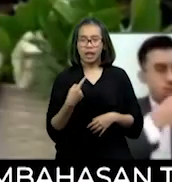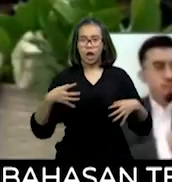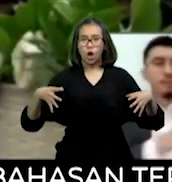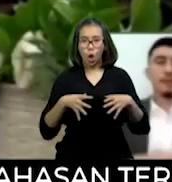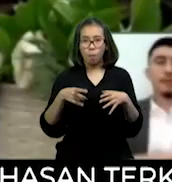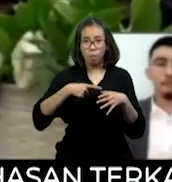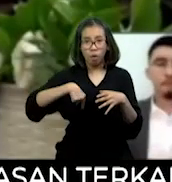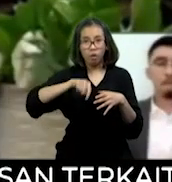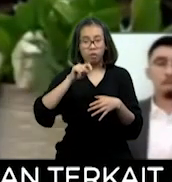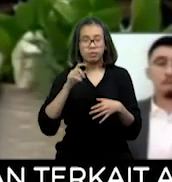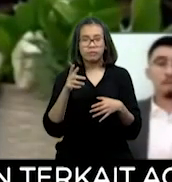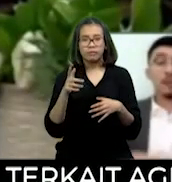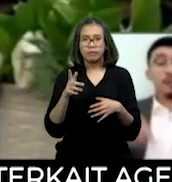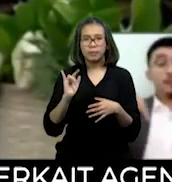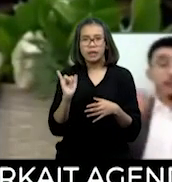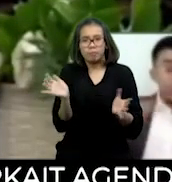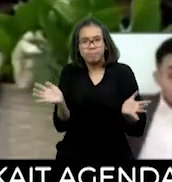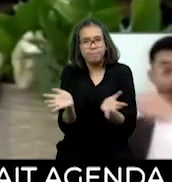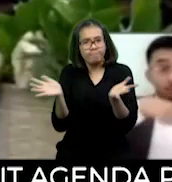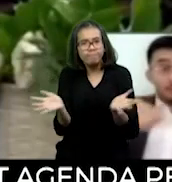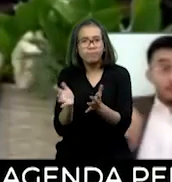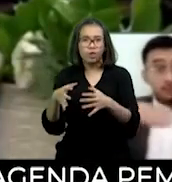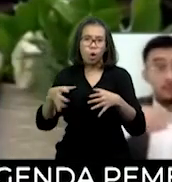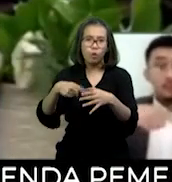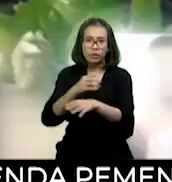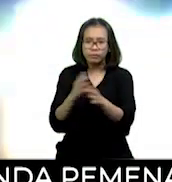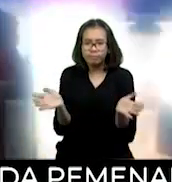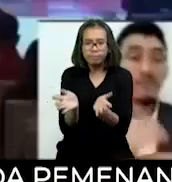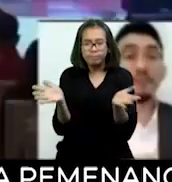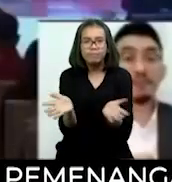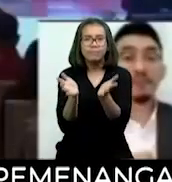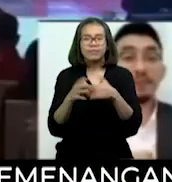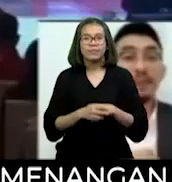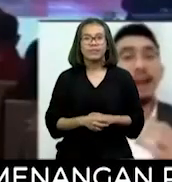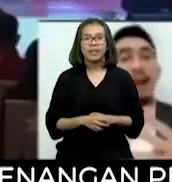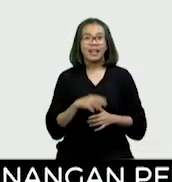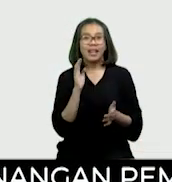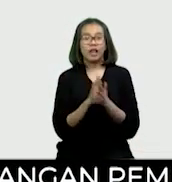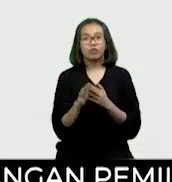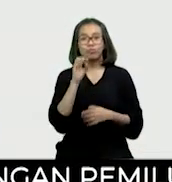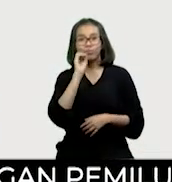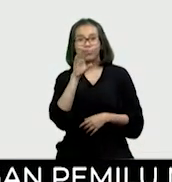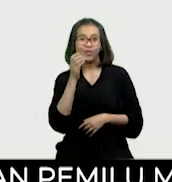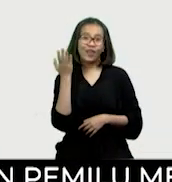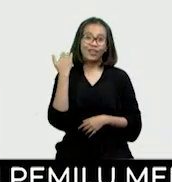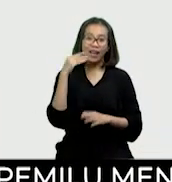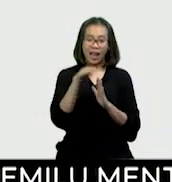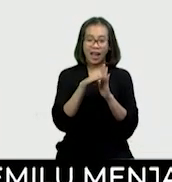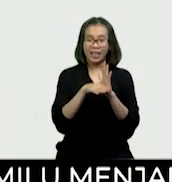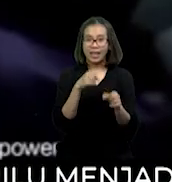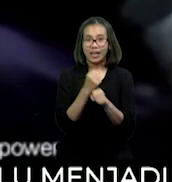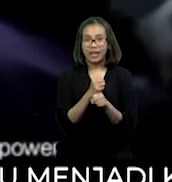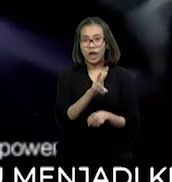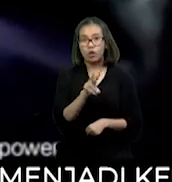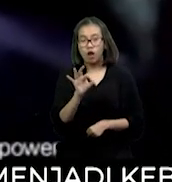penggerak dan juga produktif secara ekonomi. Hal ini sejalan dengan gelaran G20 dengan tema